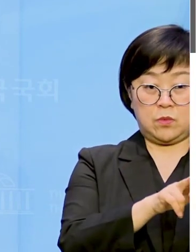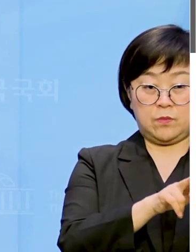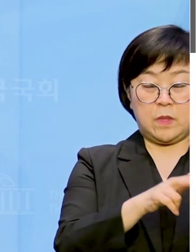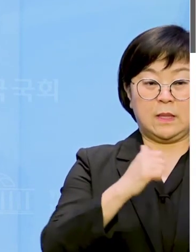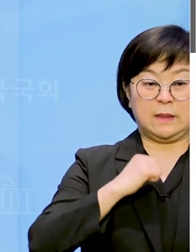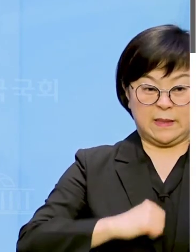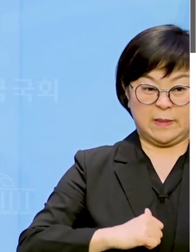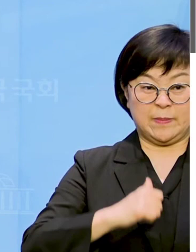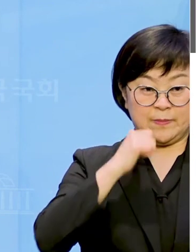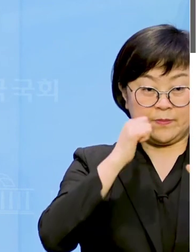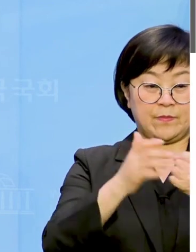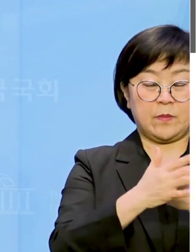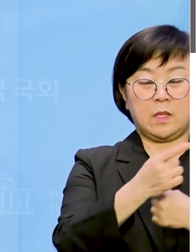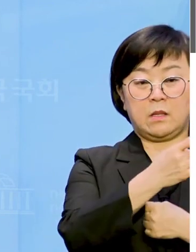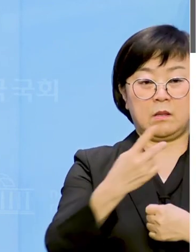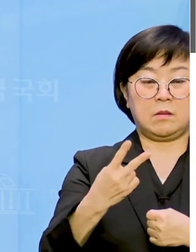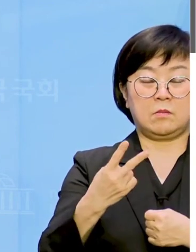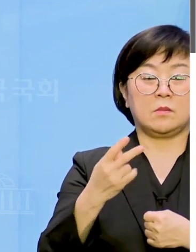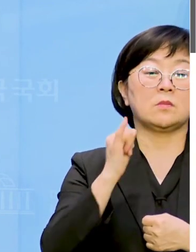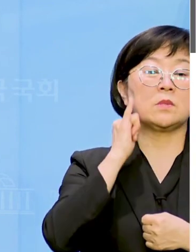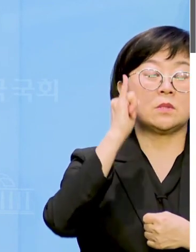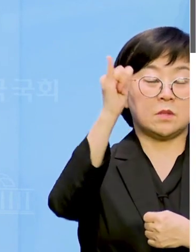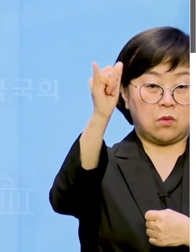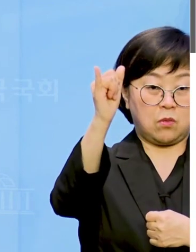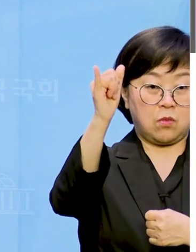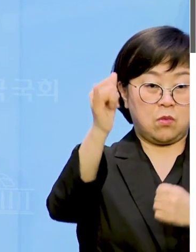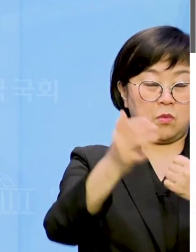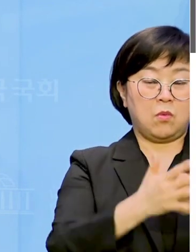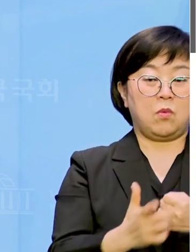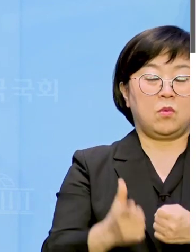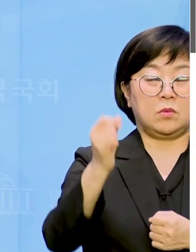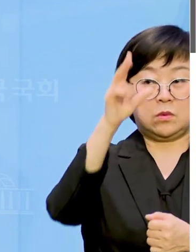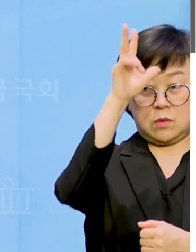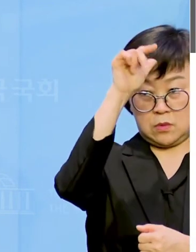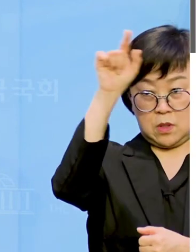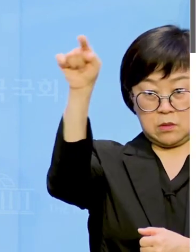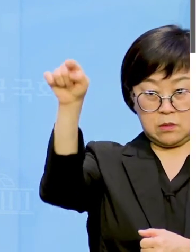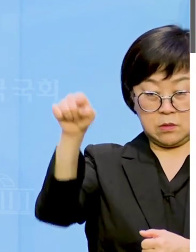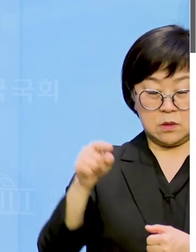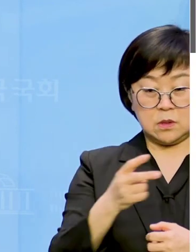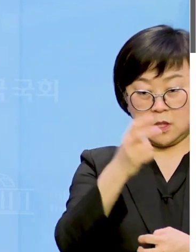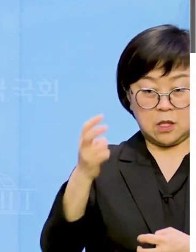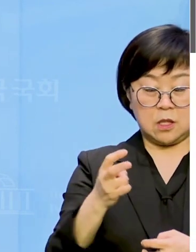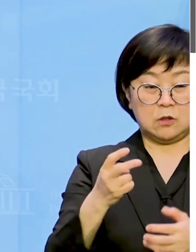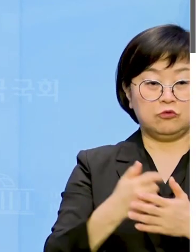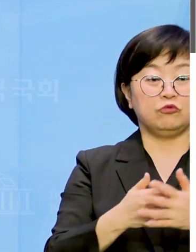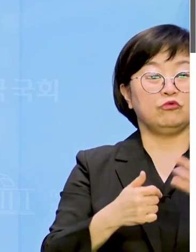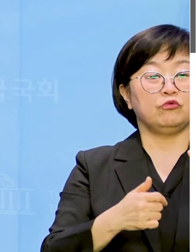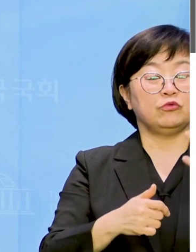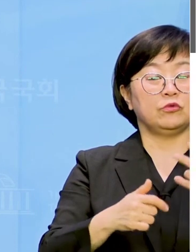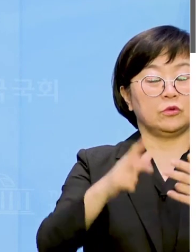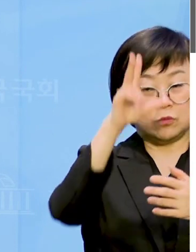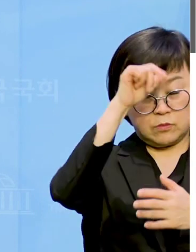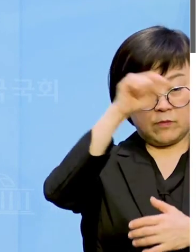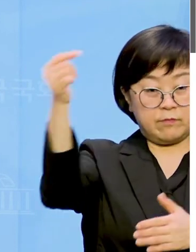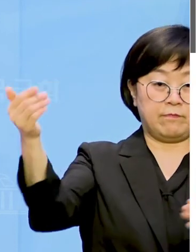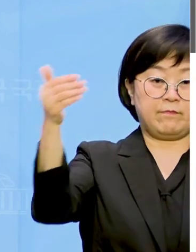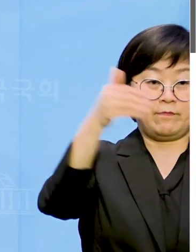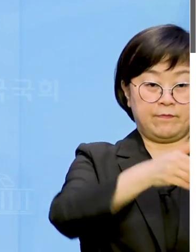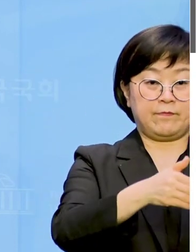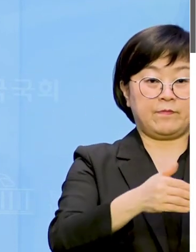참다 못해 112에 신고하였고 곧 경찰차 두 대와 경찰들이 현장에